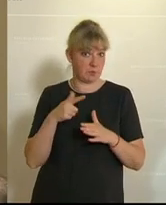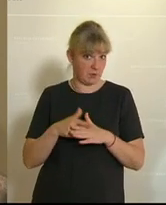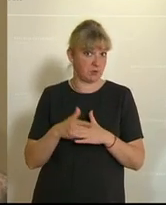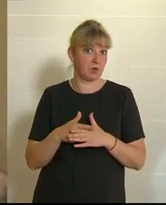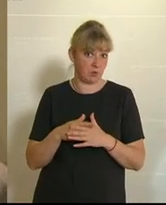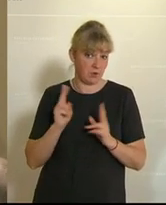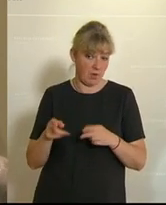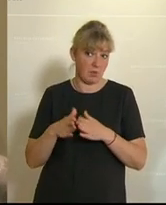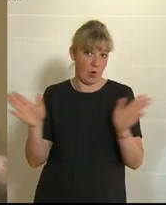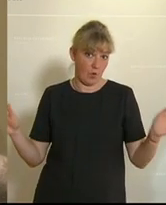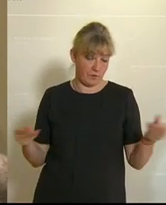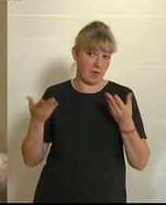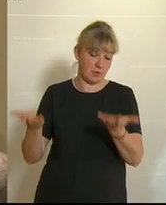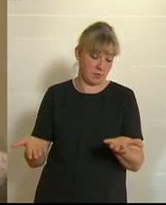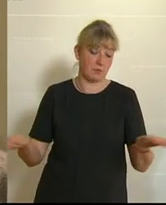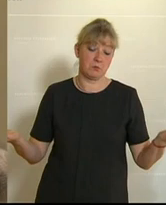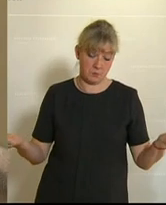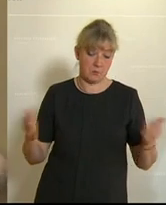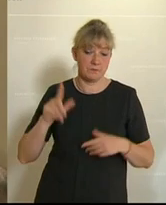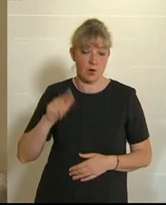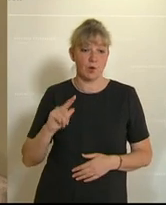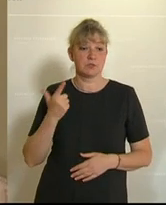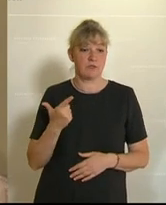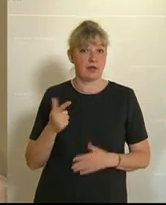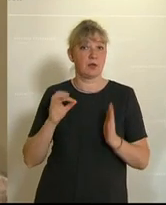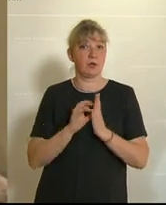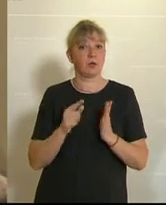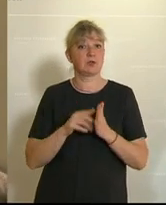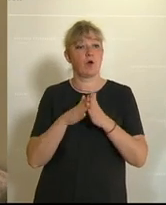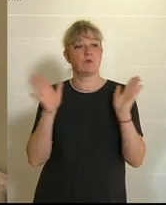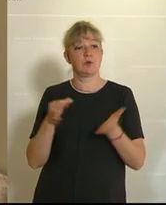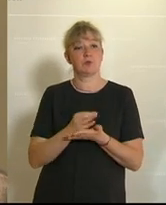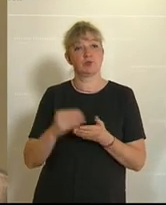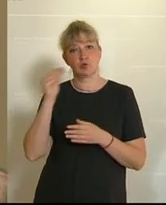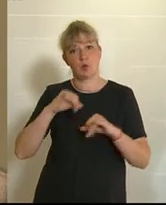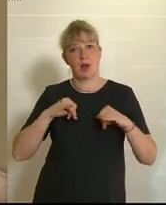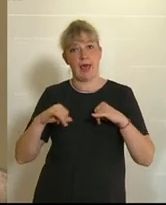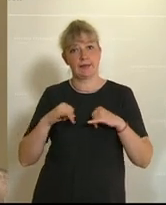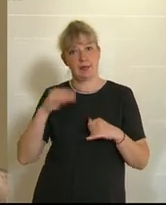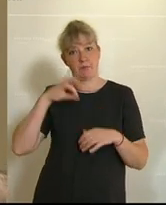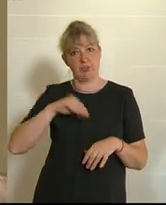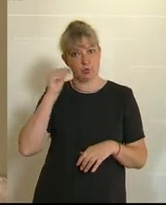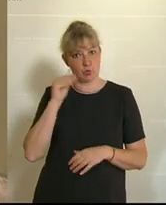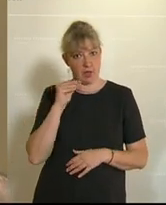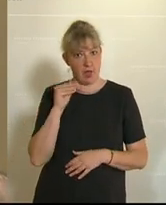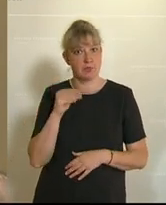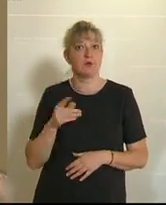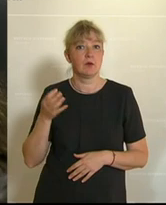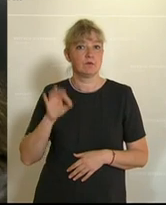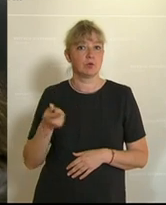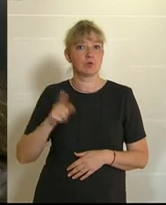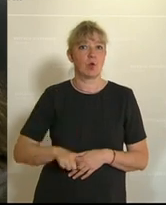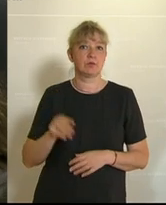Behinderungen öffnen kann. Auch der zweite Punkt, die Öffnung der Position des Schulleiters an den Pflichtschulen für